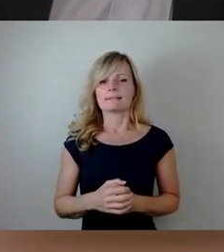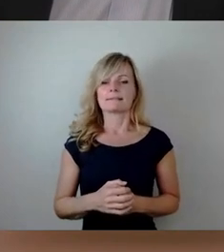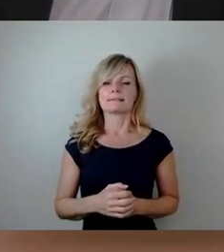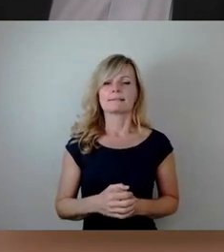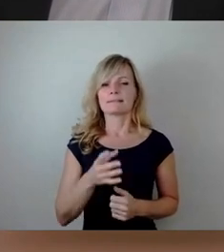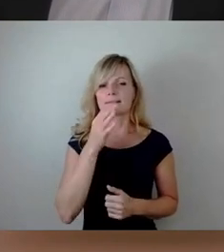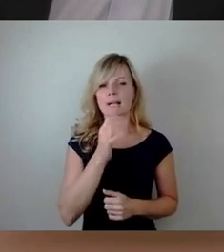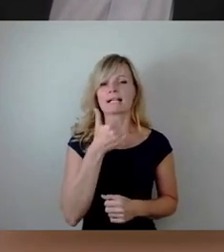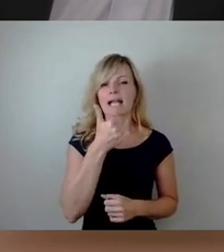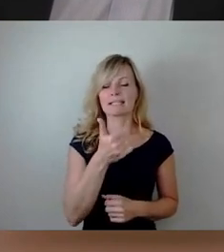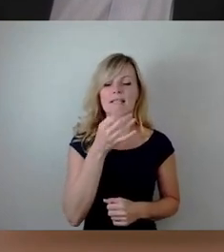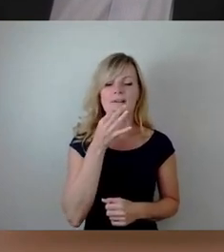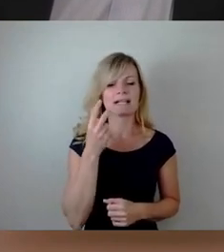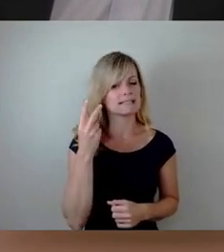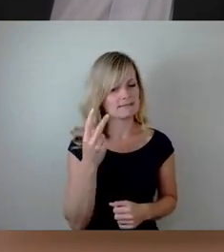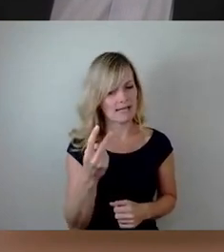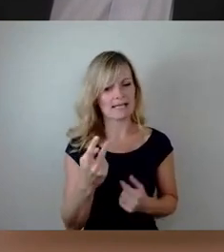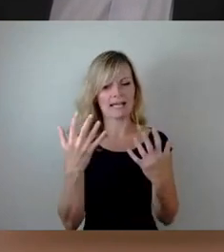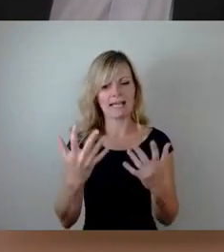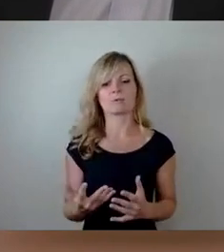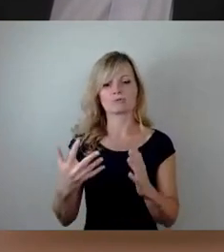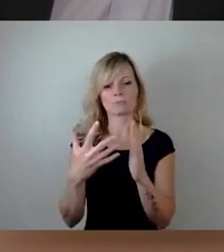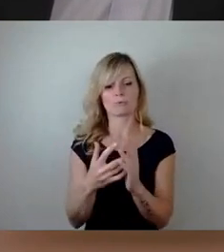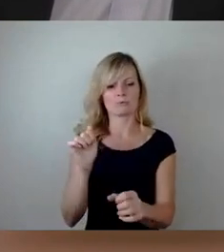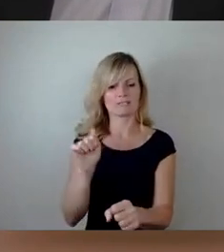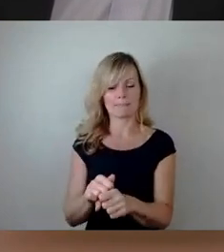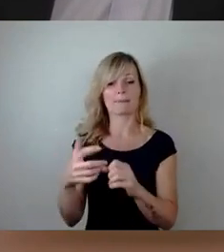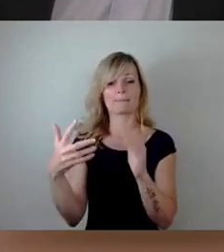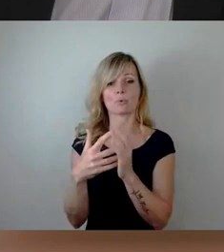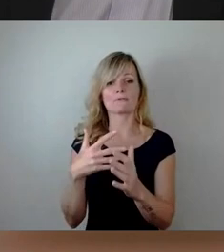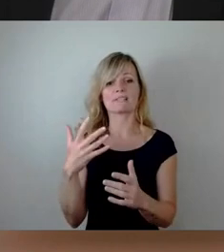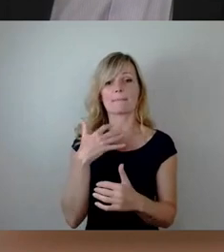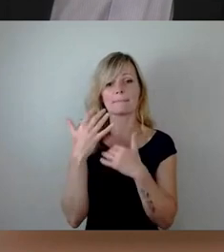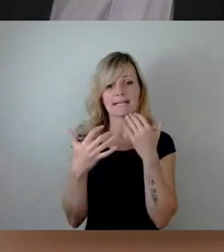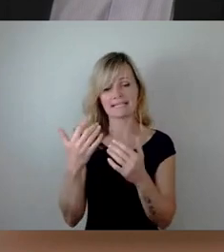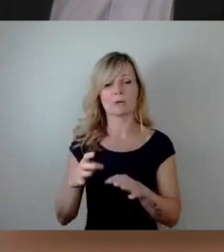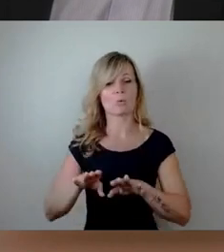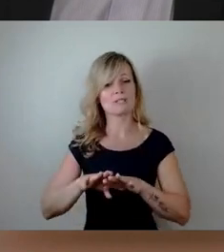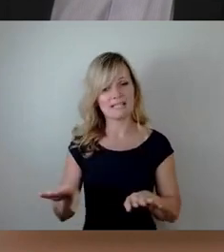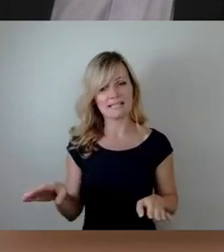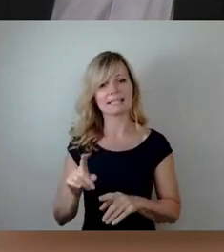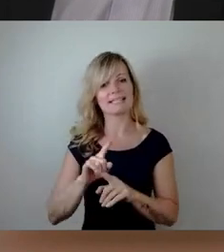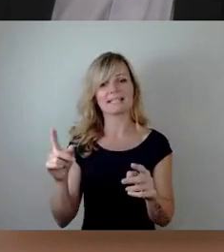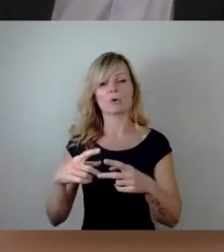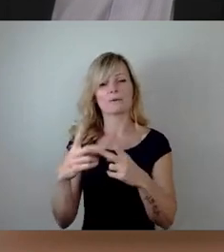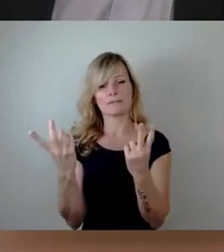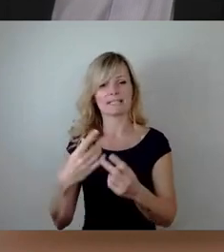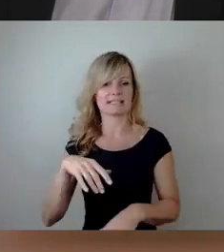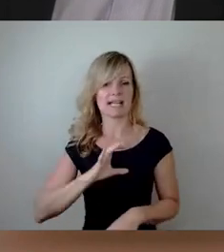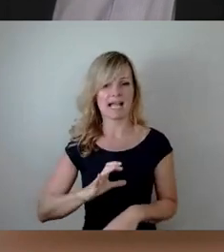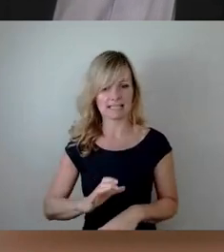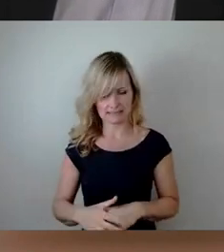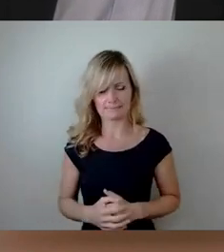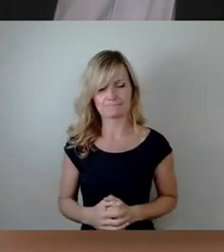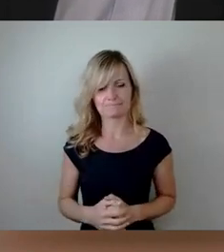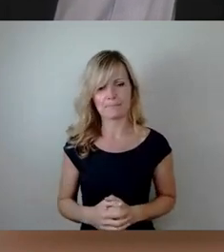2 des Rechnungsprüfungsamts. Prüfberichte haben grundsätzlich einen nicht öffentlichen Charakter. Zur